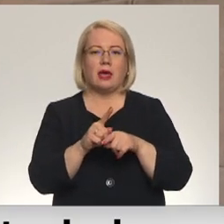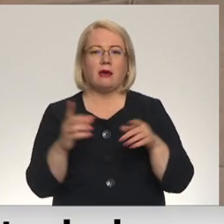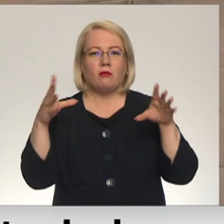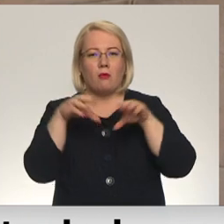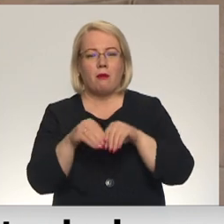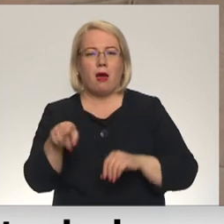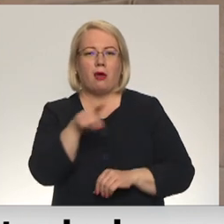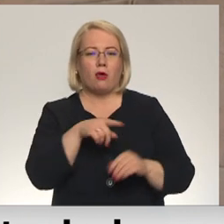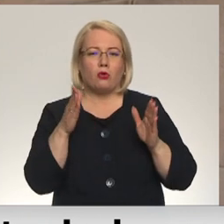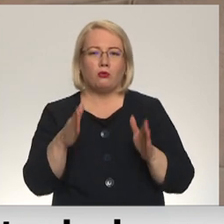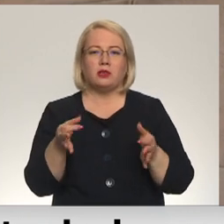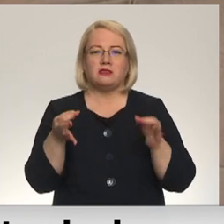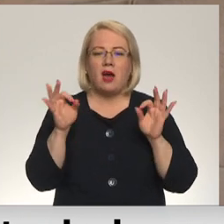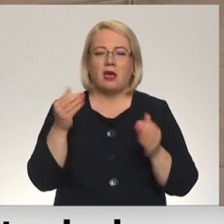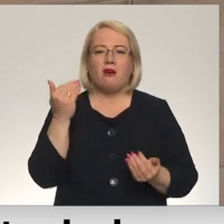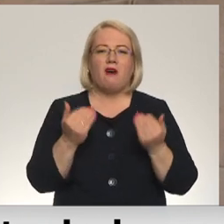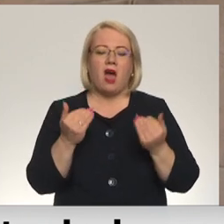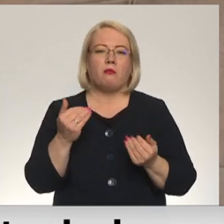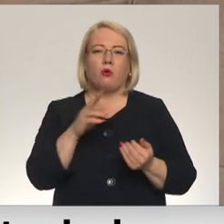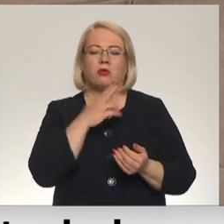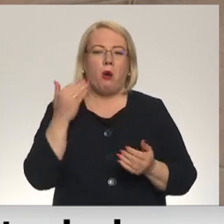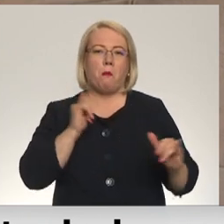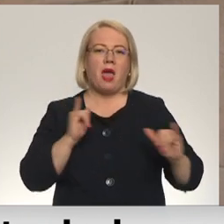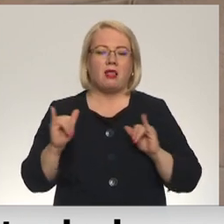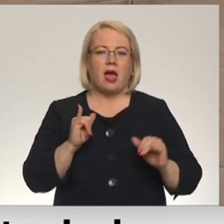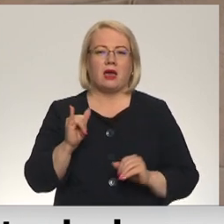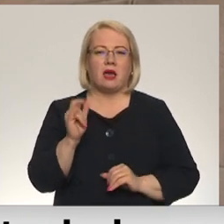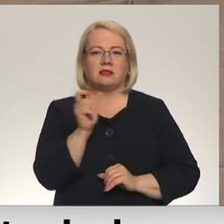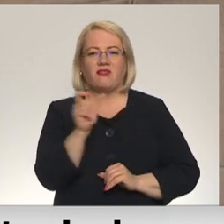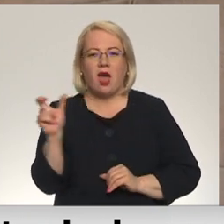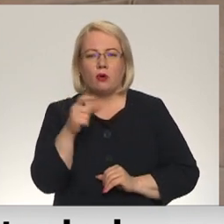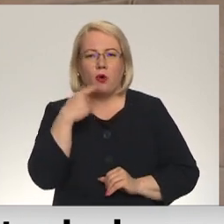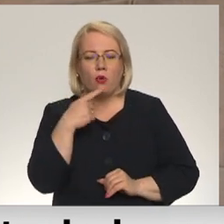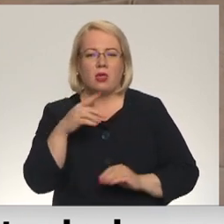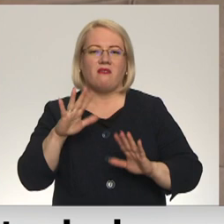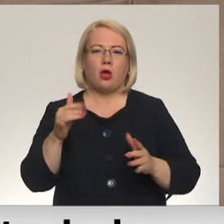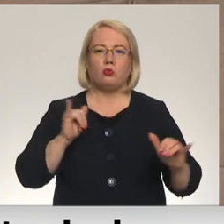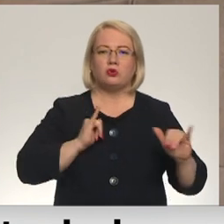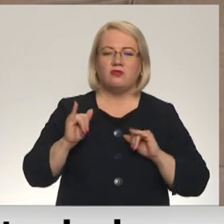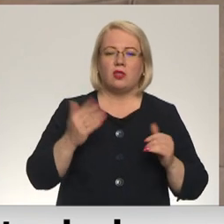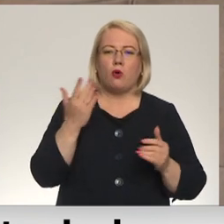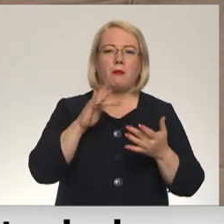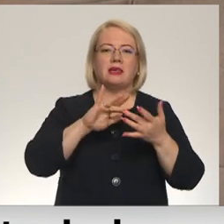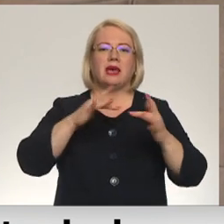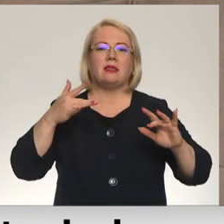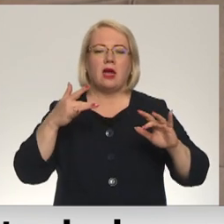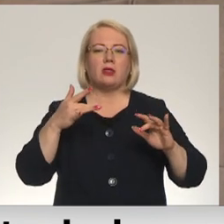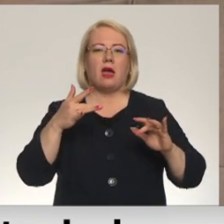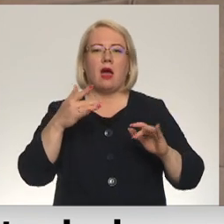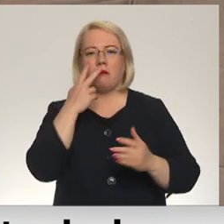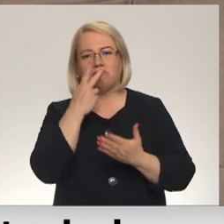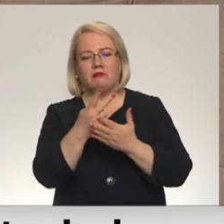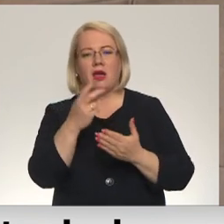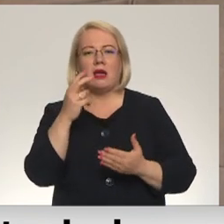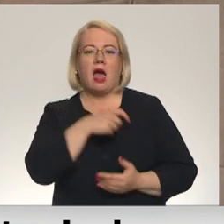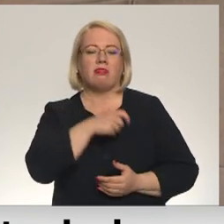Mēs varbūt šīs necenizētās frāzes vai šī uzvedība, vai ko mēs atrodam internetu portālos, kā mūsu deputāta atpūšs vecerīgā. Es domāju, tas